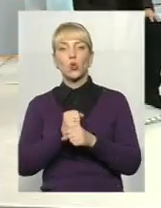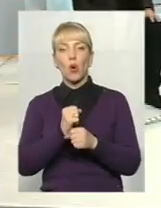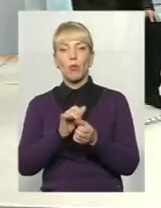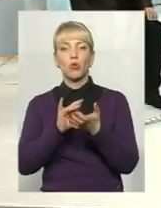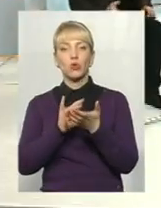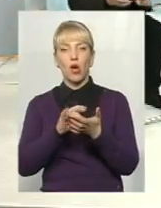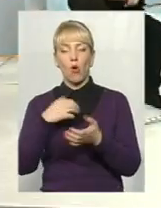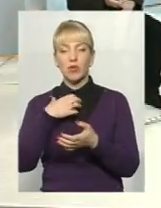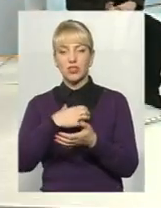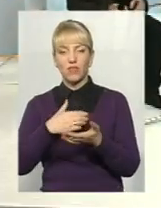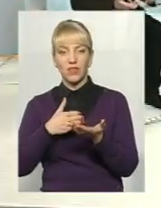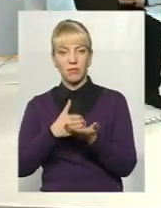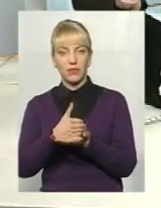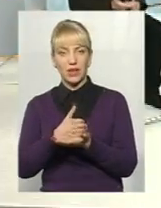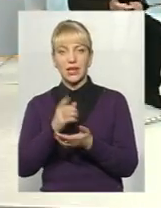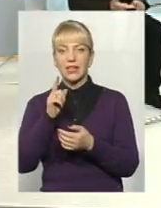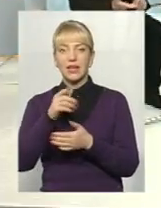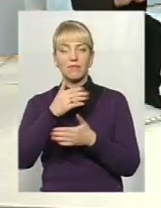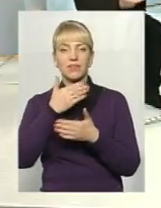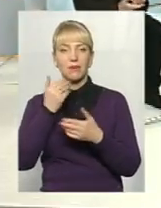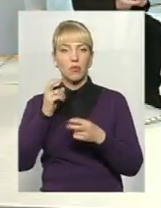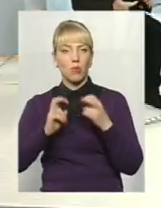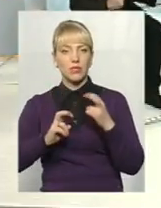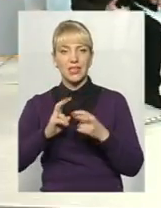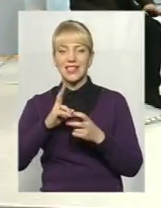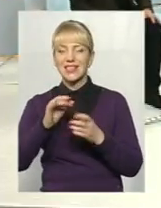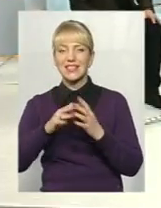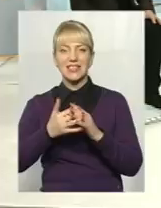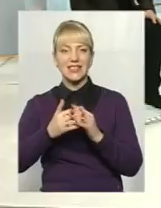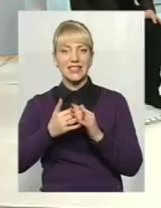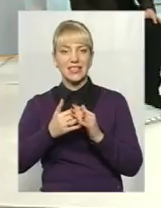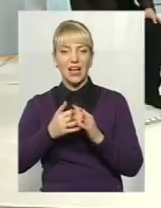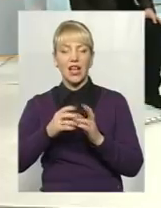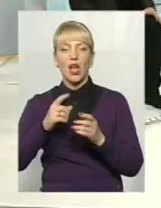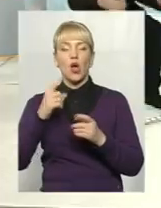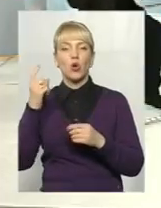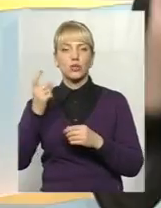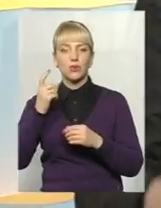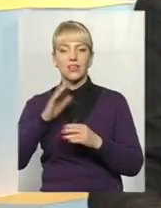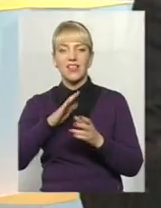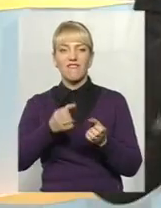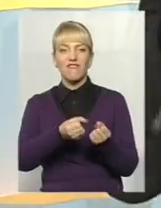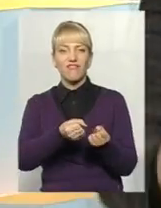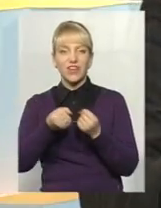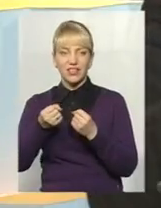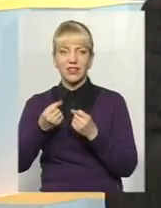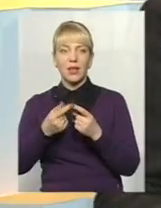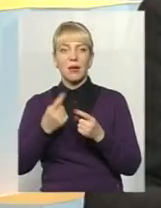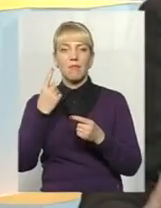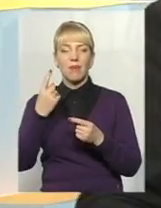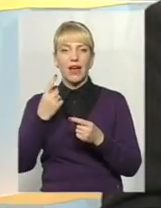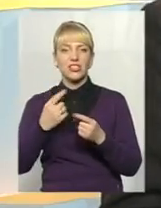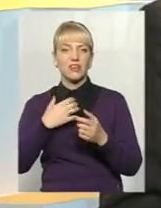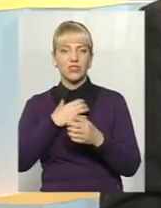основним напрямком, то непромисловість, сільське господарство не витягне розвиток громади. Тому що є перший ешелон, це фортеця, це